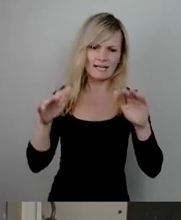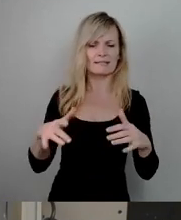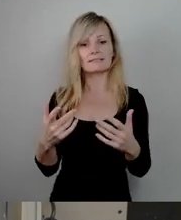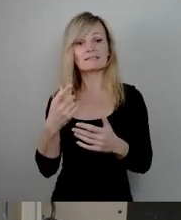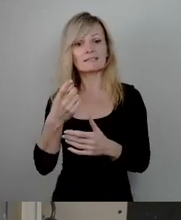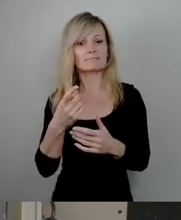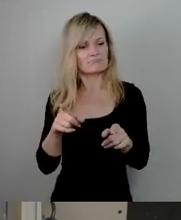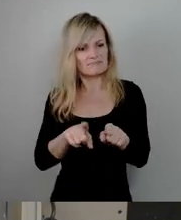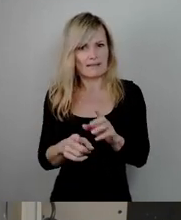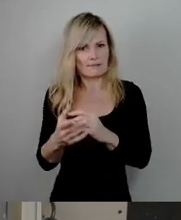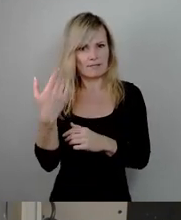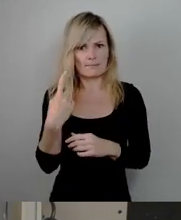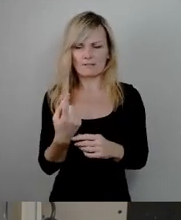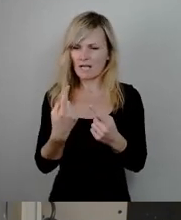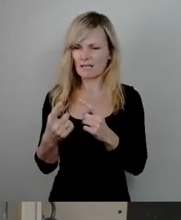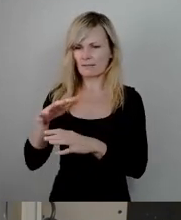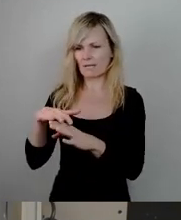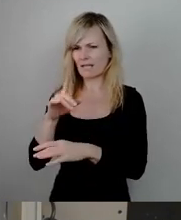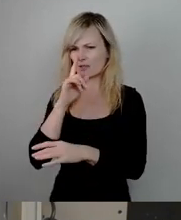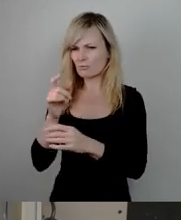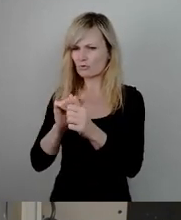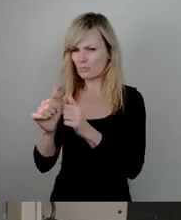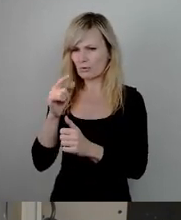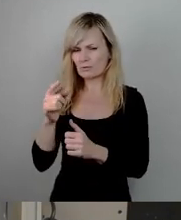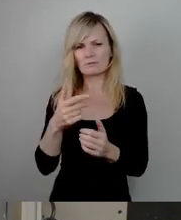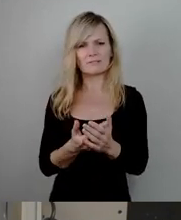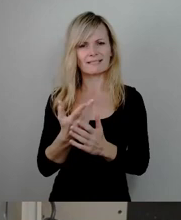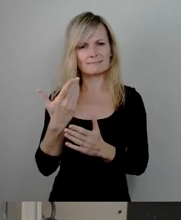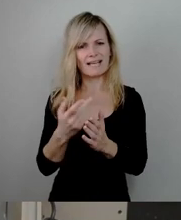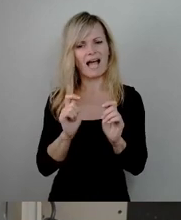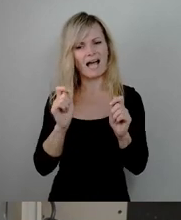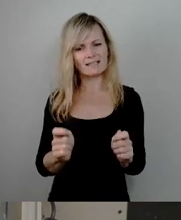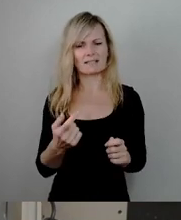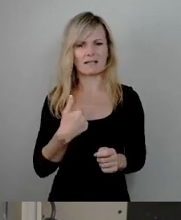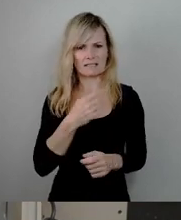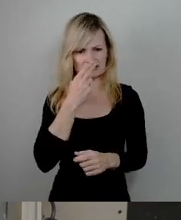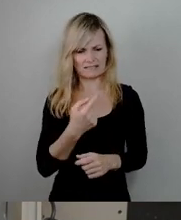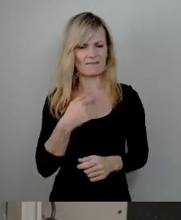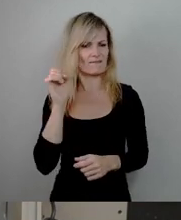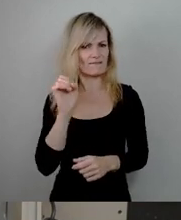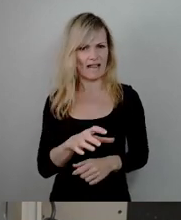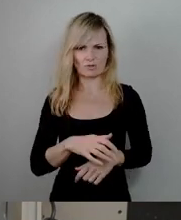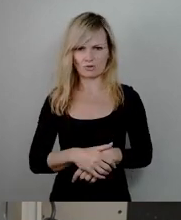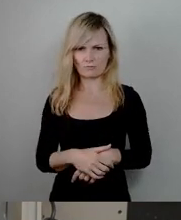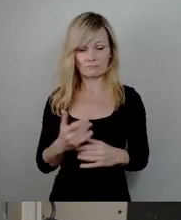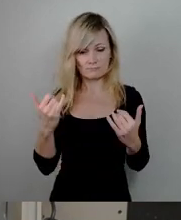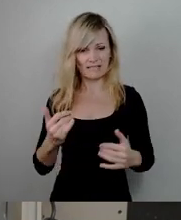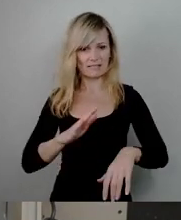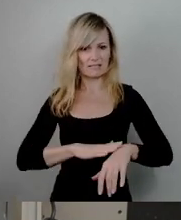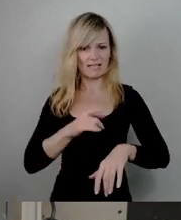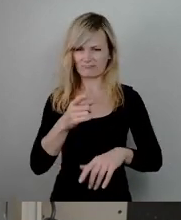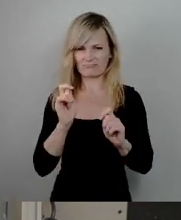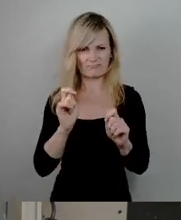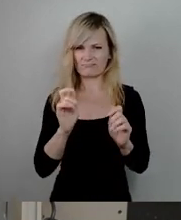in anderen Bereichen. Deswegen halten wir diesen Antrag schlichtweg für falsch zu dem jetzigen Zeitpunkt. Und selbstverständlich